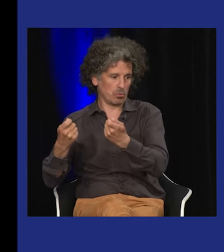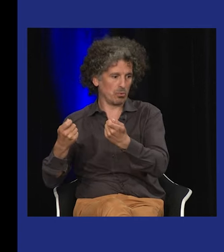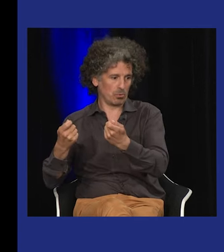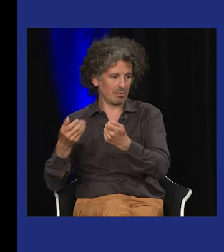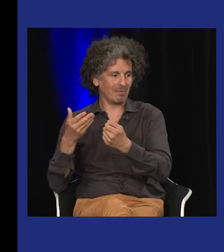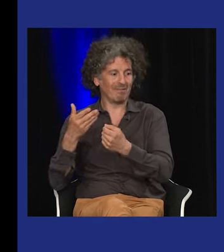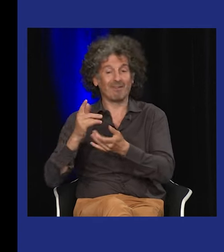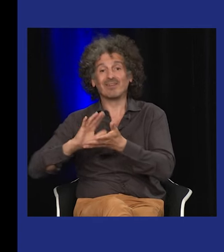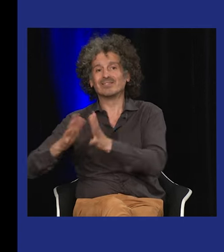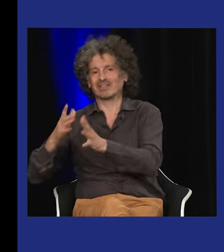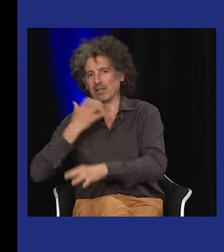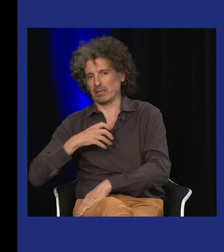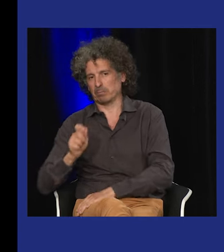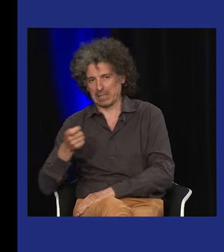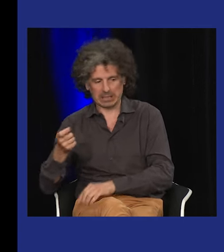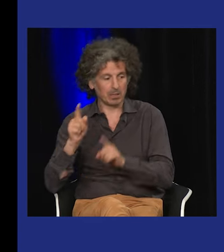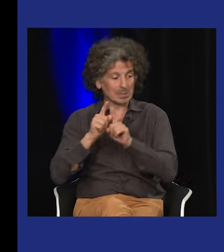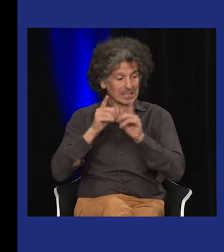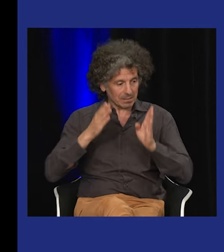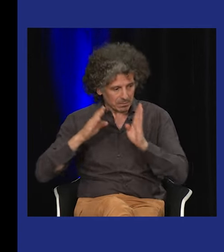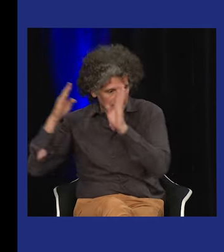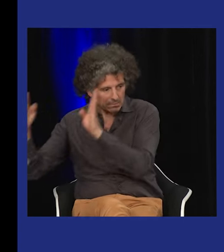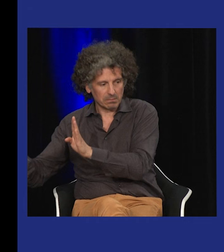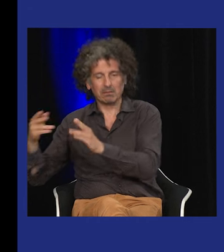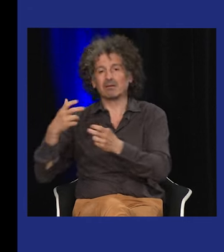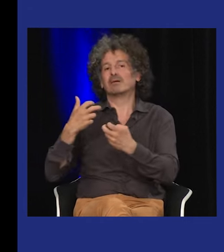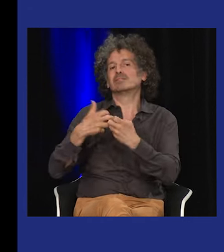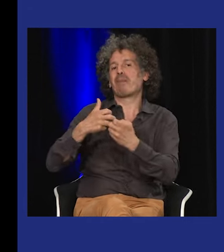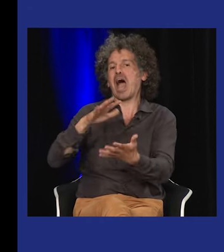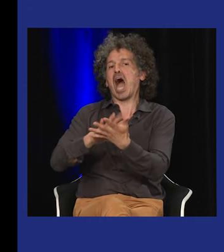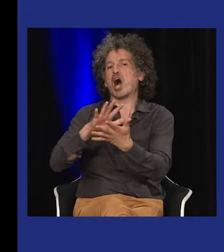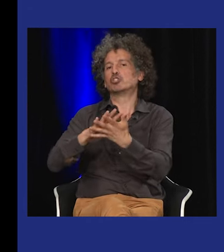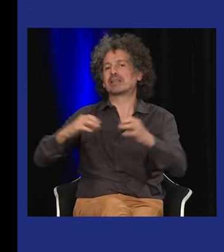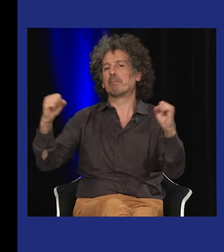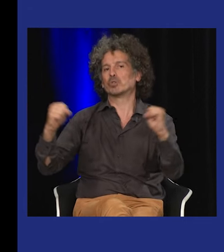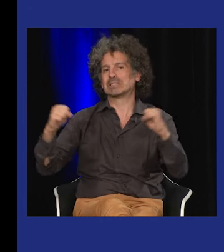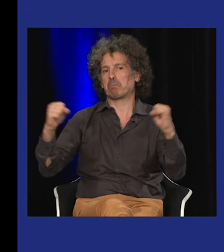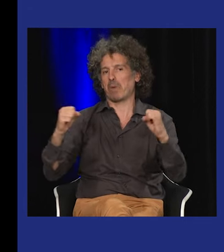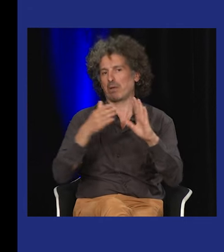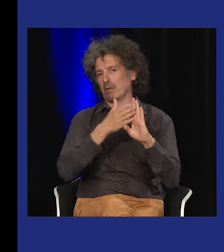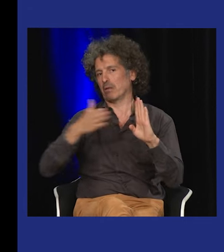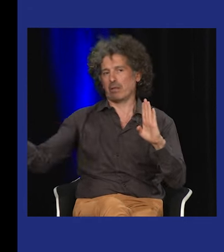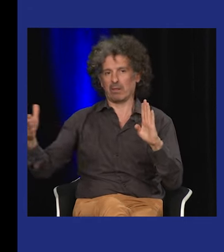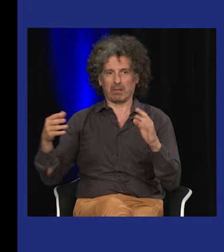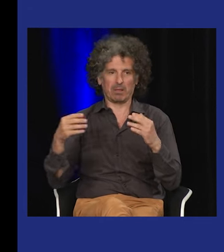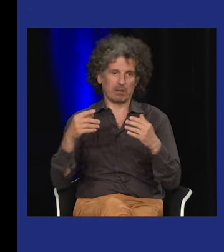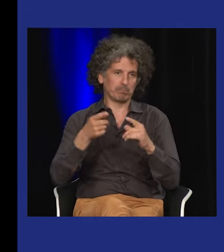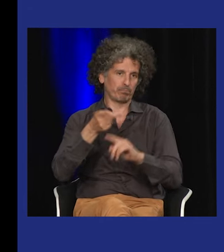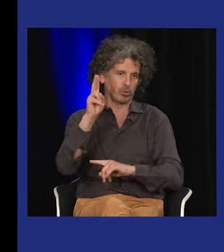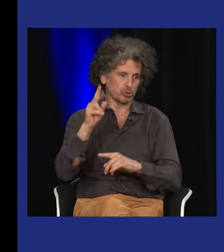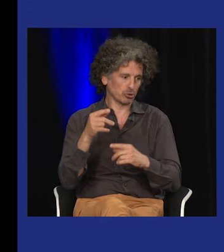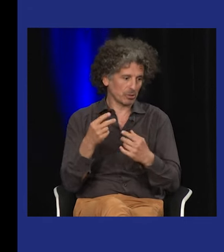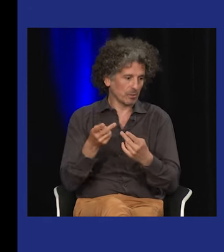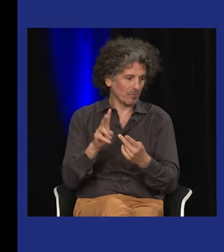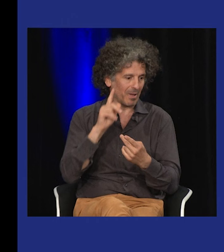jusqu'à l'éducation donnée après par l'abbé de'Épée. L'âge des possibles